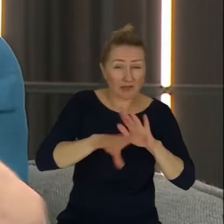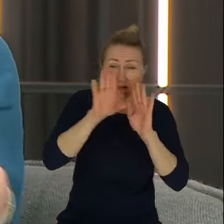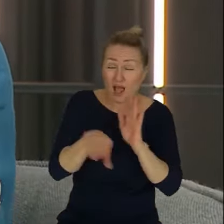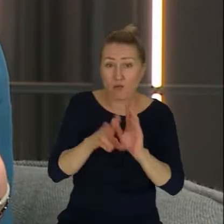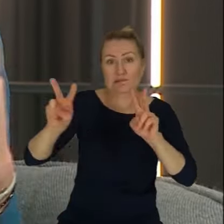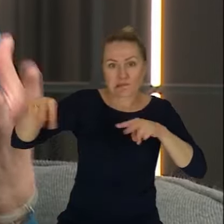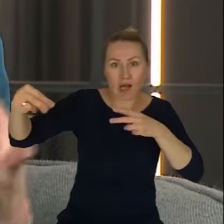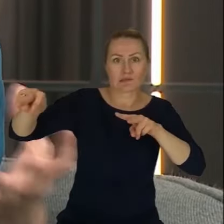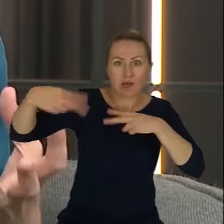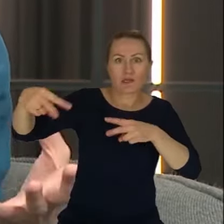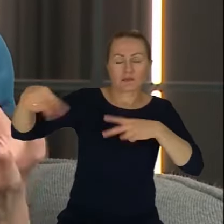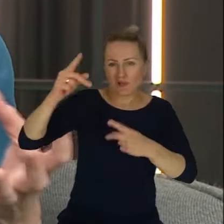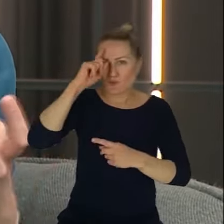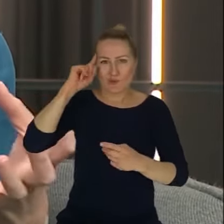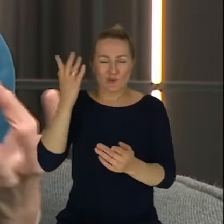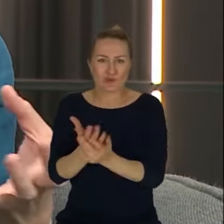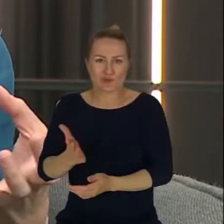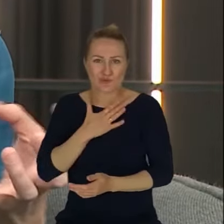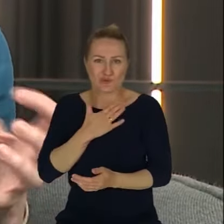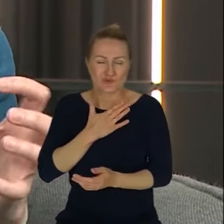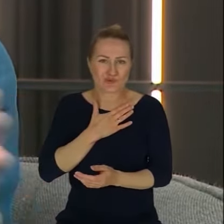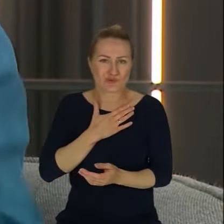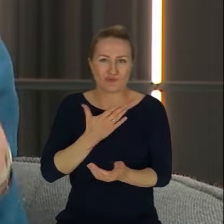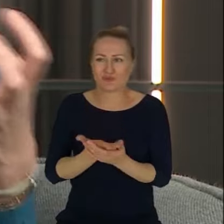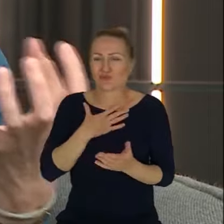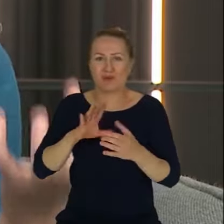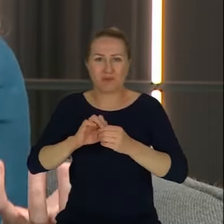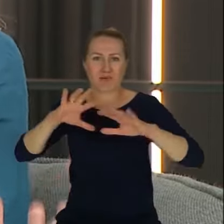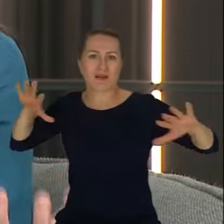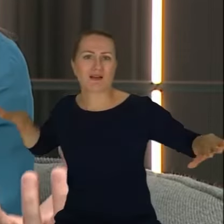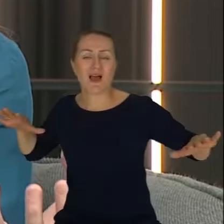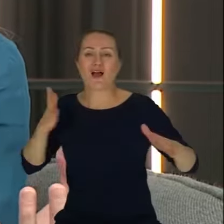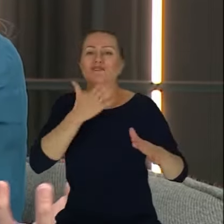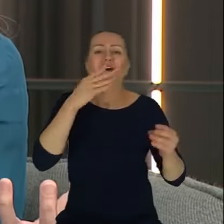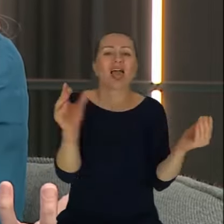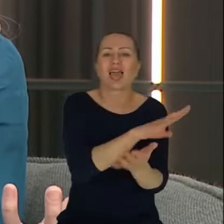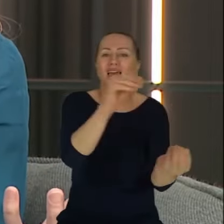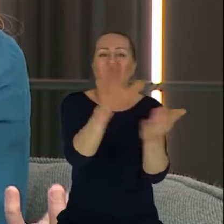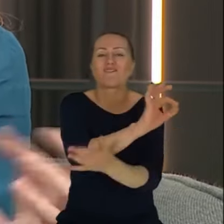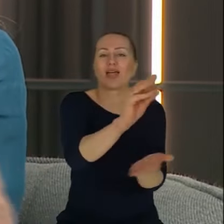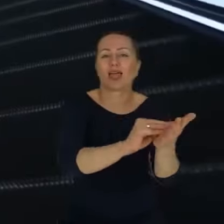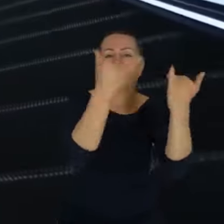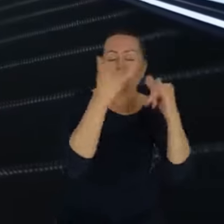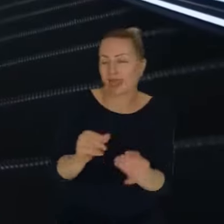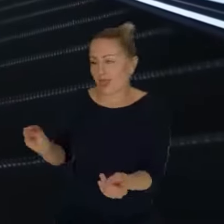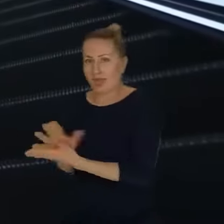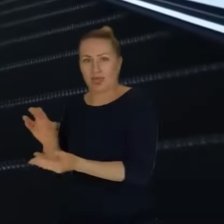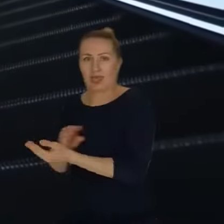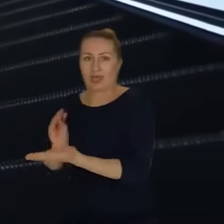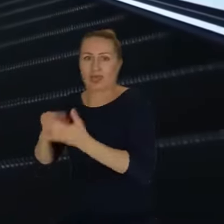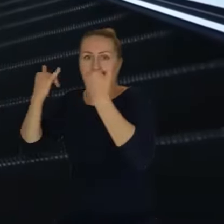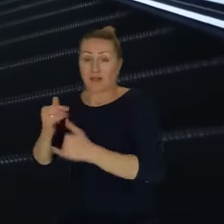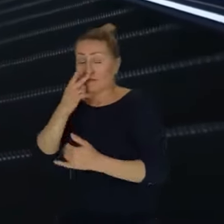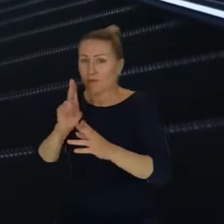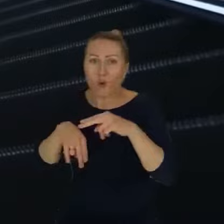rutyny. Jakby trudno jest im na nowo przyzwyczaić się do jakiejś nowej rzeczywistości i my w tej chwili testujemy